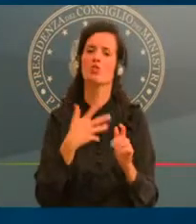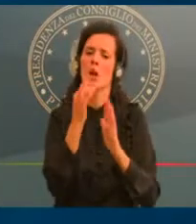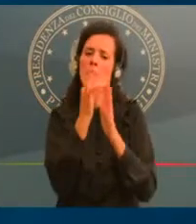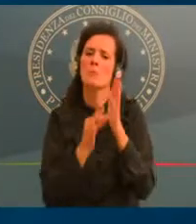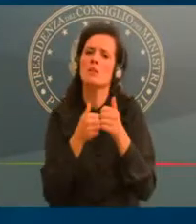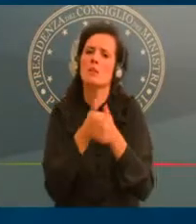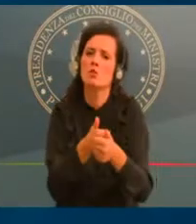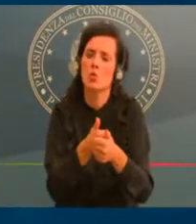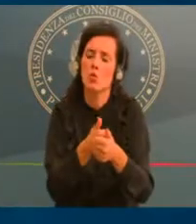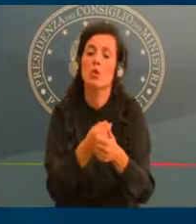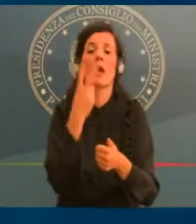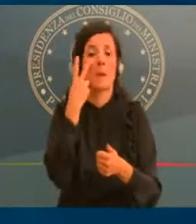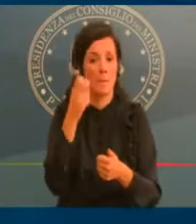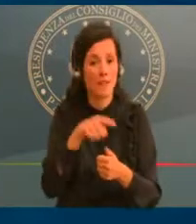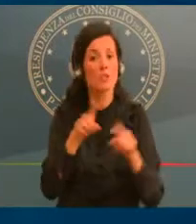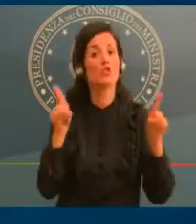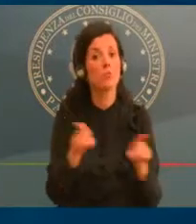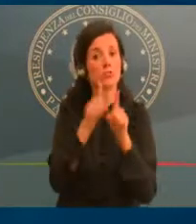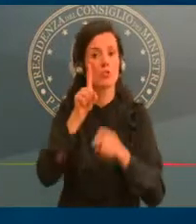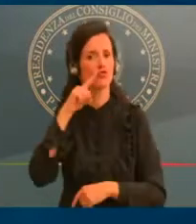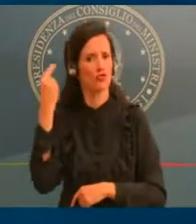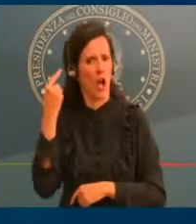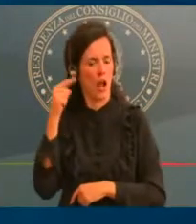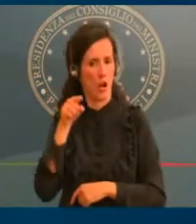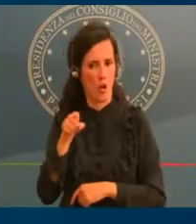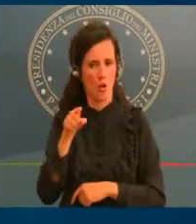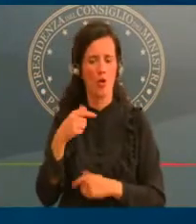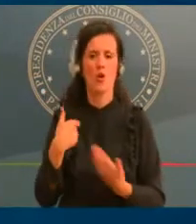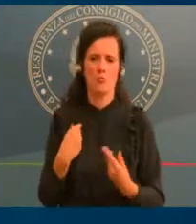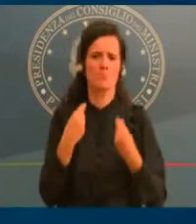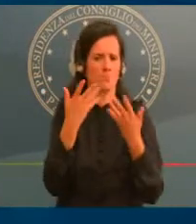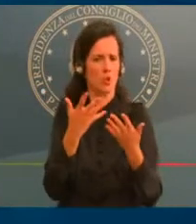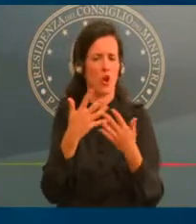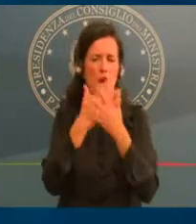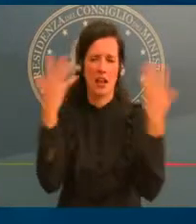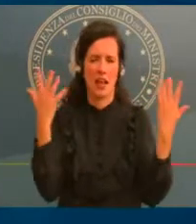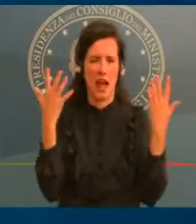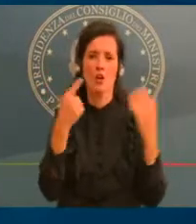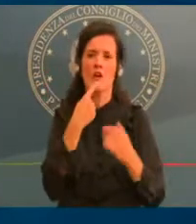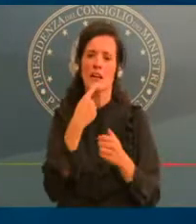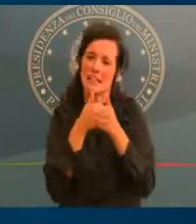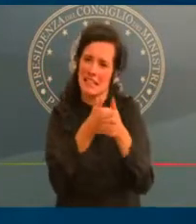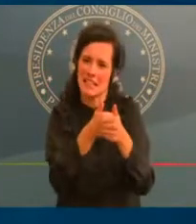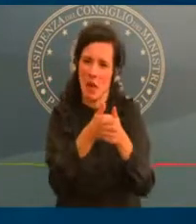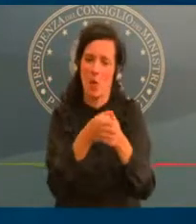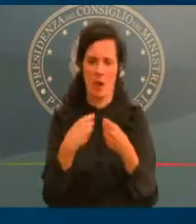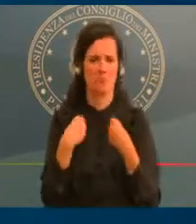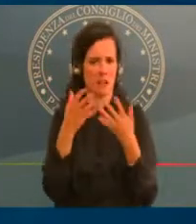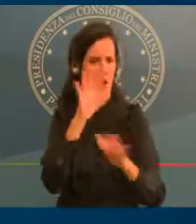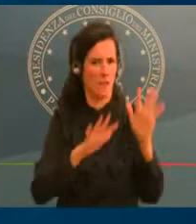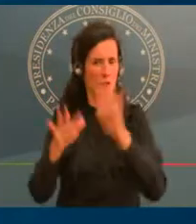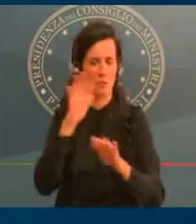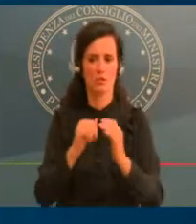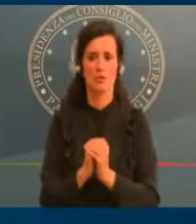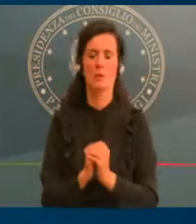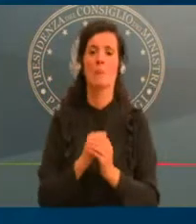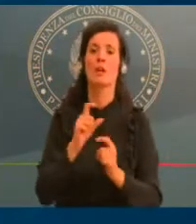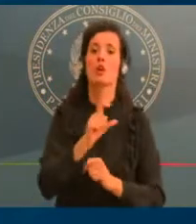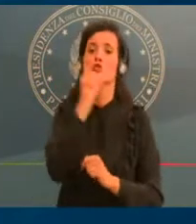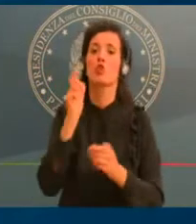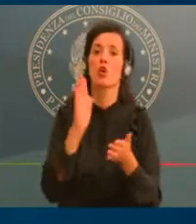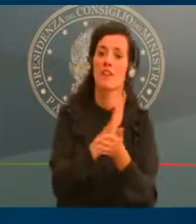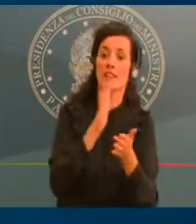seguendo. Giorni festivi e prefestivi chiudono i negozi all'interno dei centri commerciali, sempre ad eccezione di farmacie,